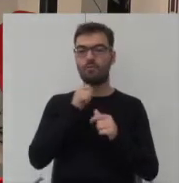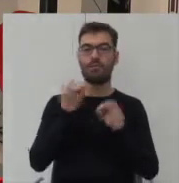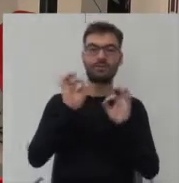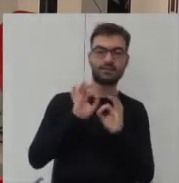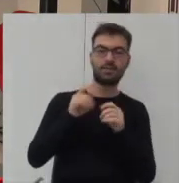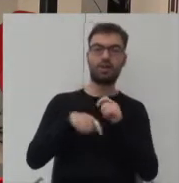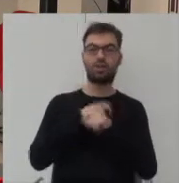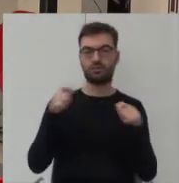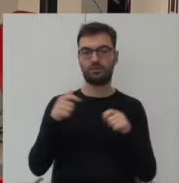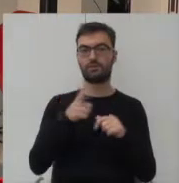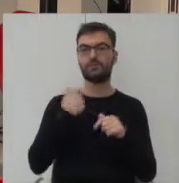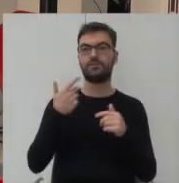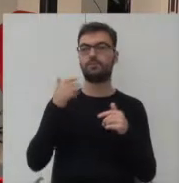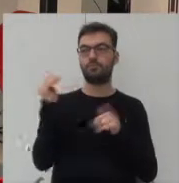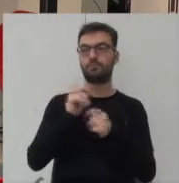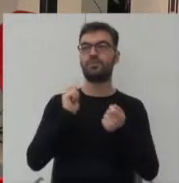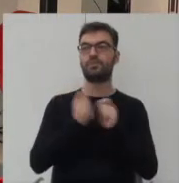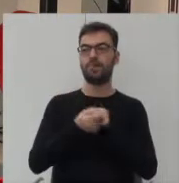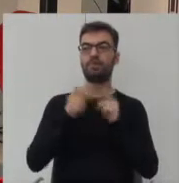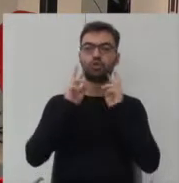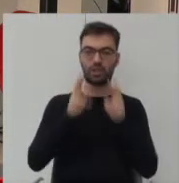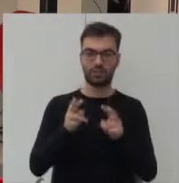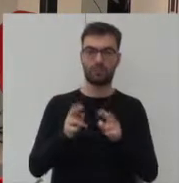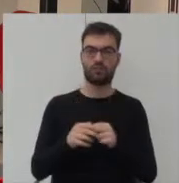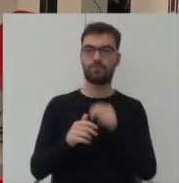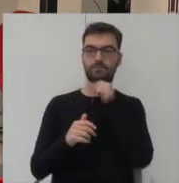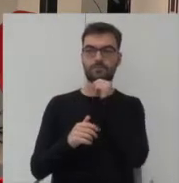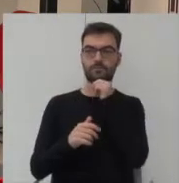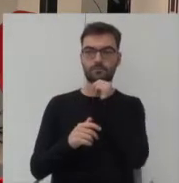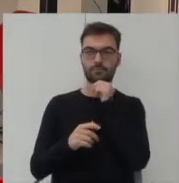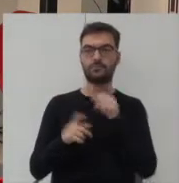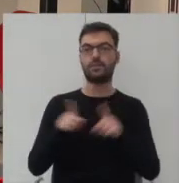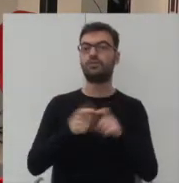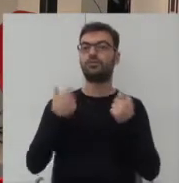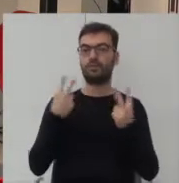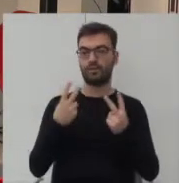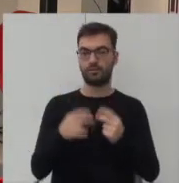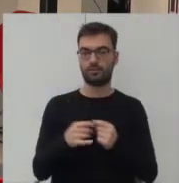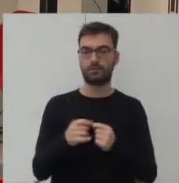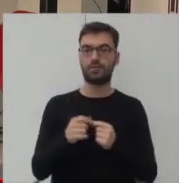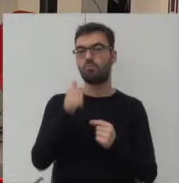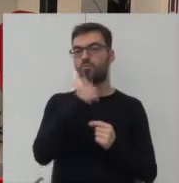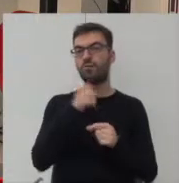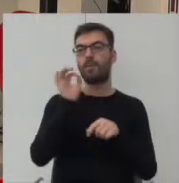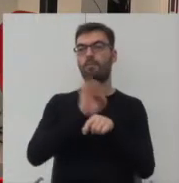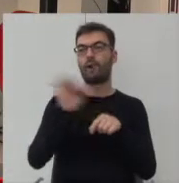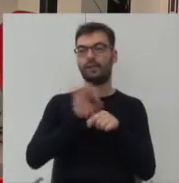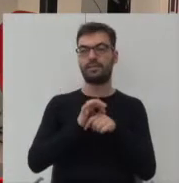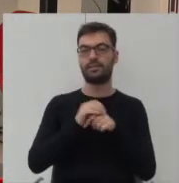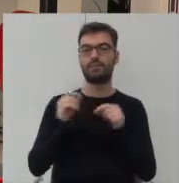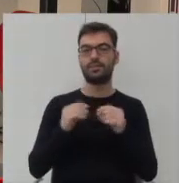którymi jesteśmy w stanie zmieniać rzeczywistość i zmieniać ją szybko, ale też, co bardzo ważne, próbować te projekty skalować.